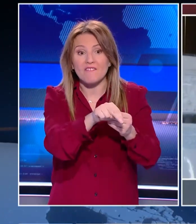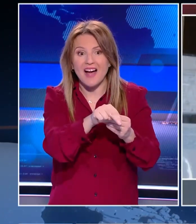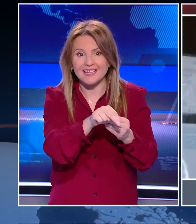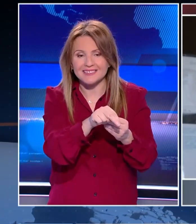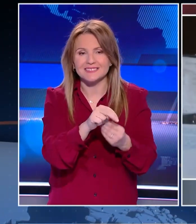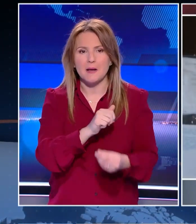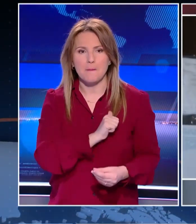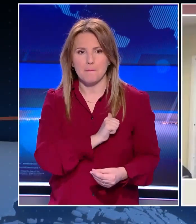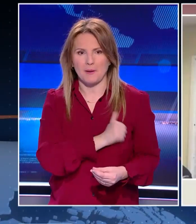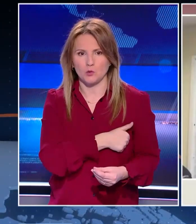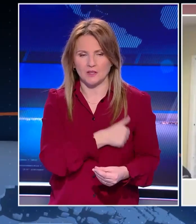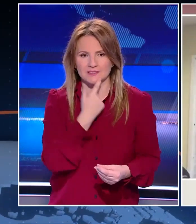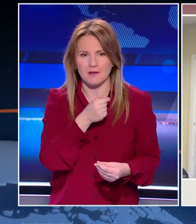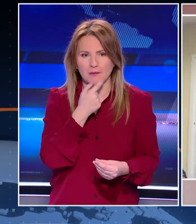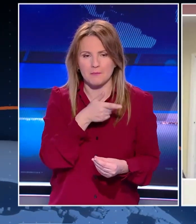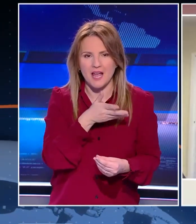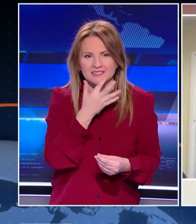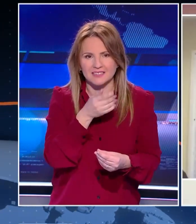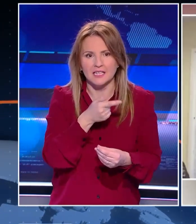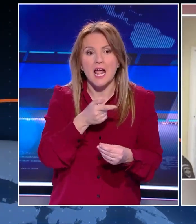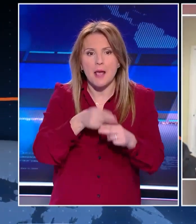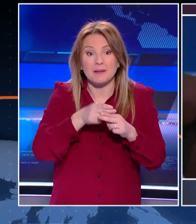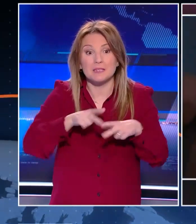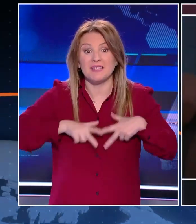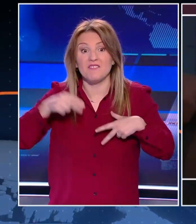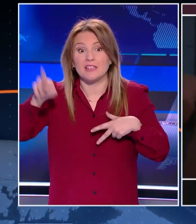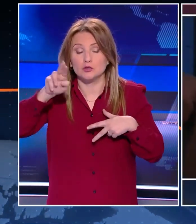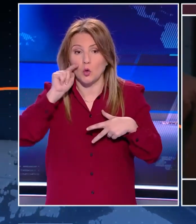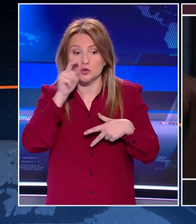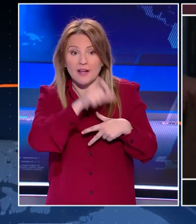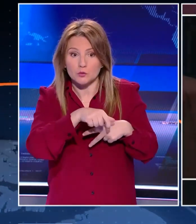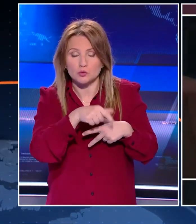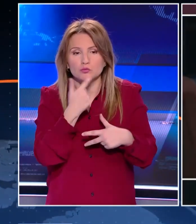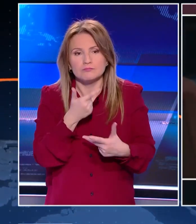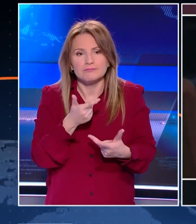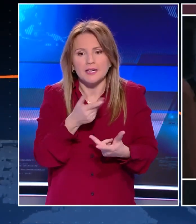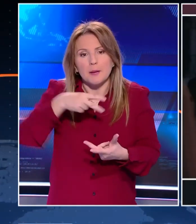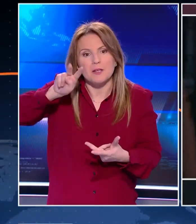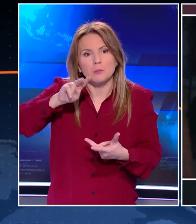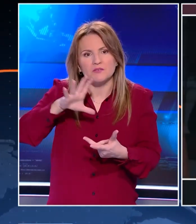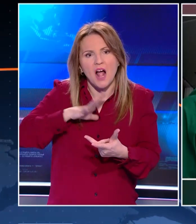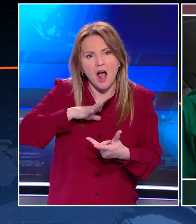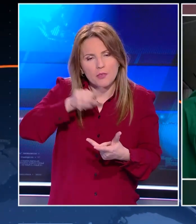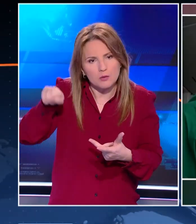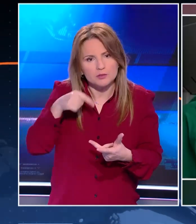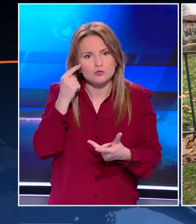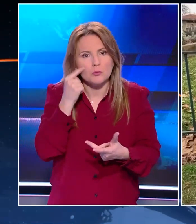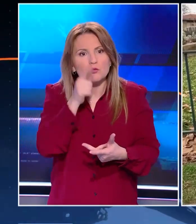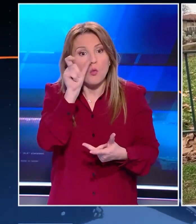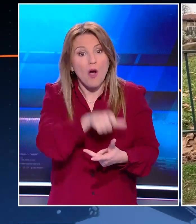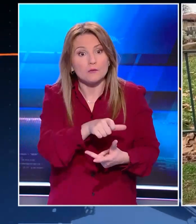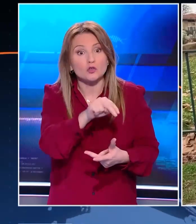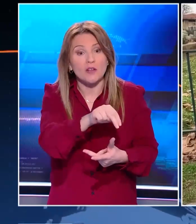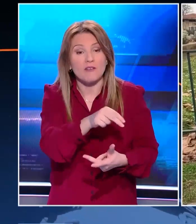συμφερόντων, τουλάχιστον για την επίσημη κυβέρνηση της Ρωσίας και για μια μεγάλη πλειονότητα της ρωσικής κοινής γνώμης.